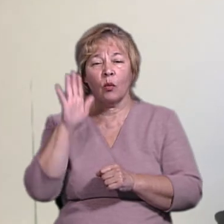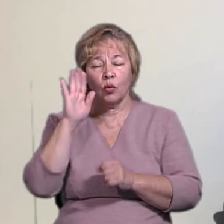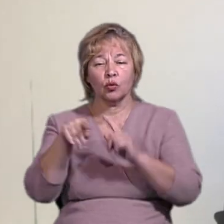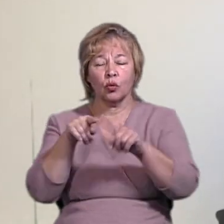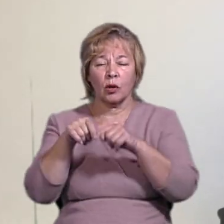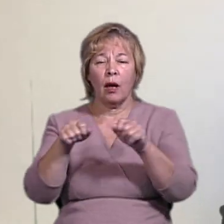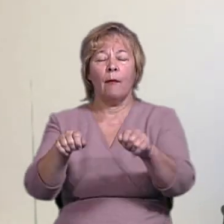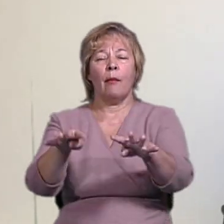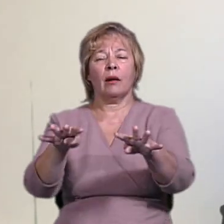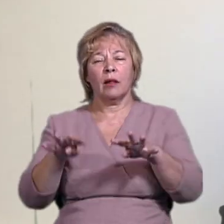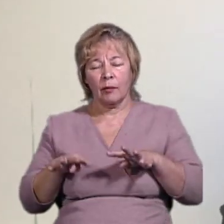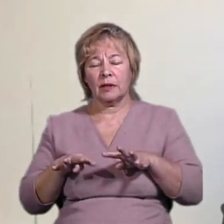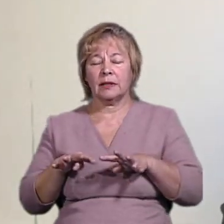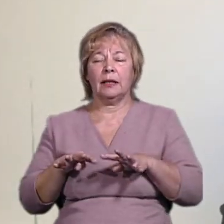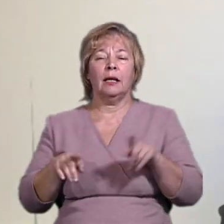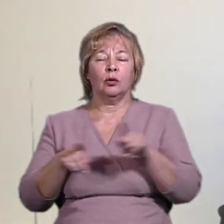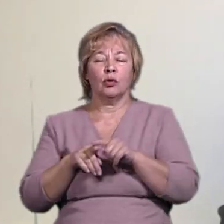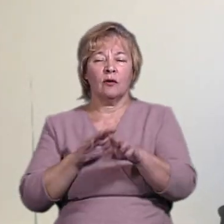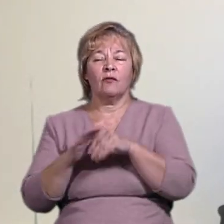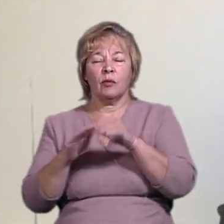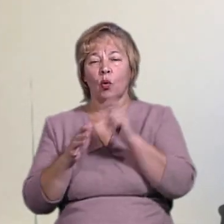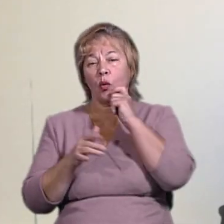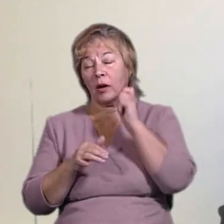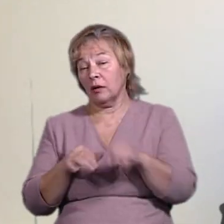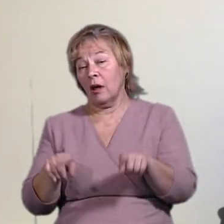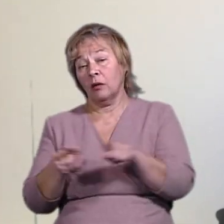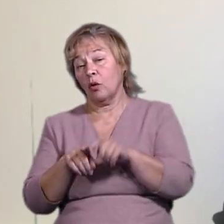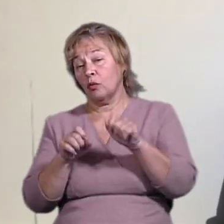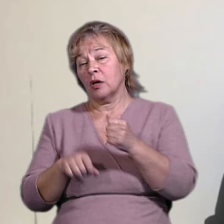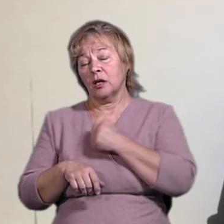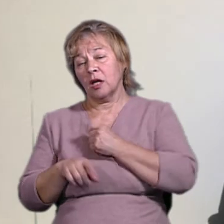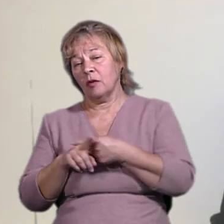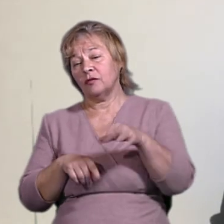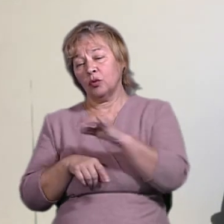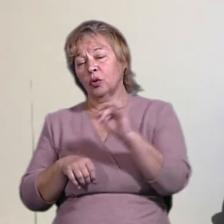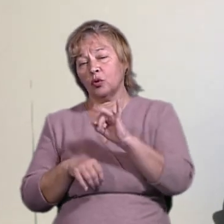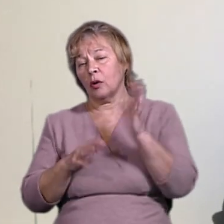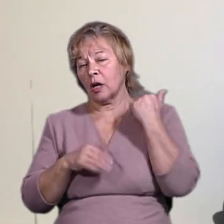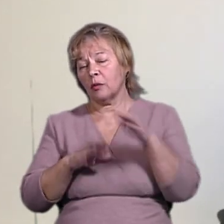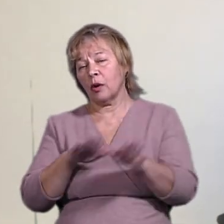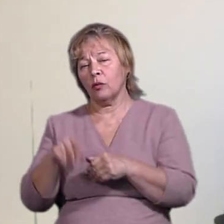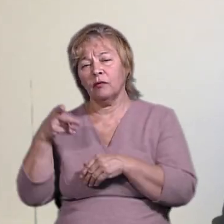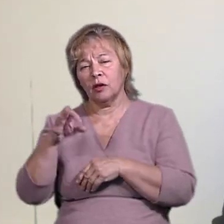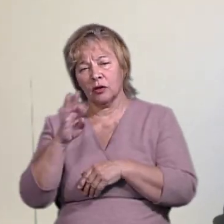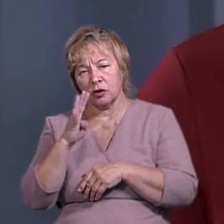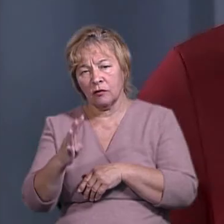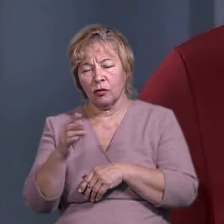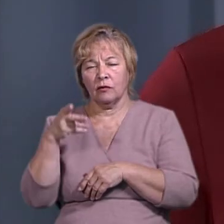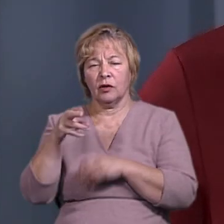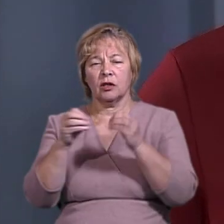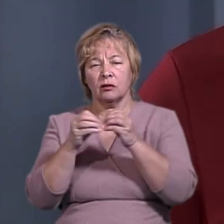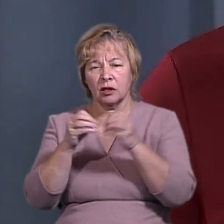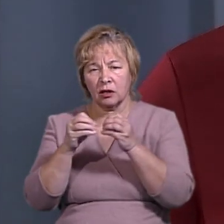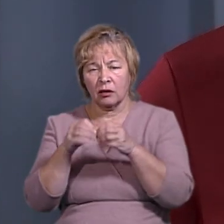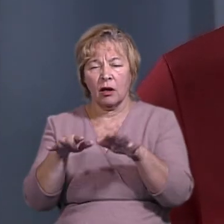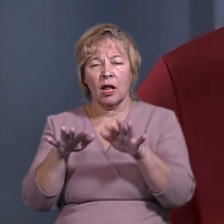вибори. І там можуть бути використані ці самі технології. На жаль, ми цю історію проходили у 2004-му, 2010-му,